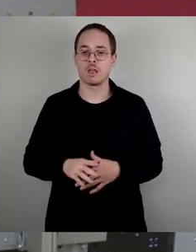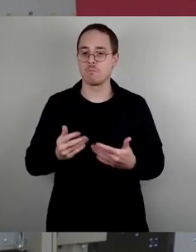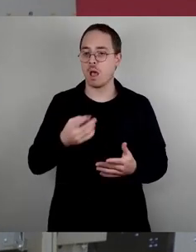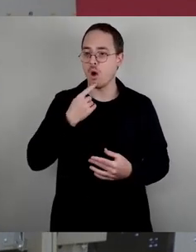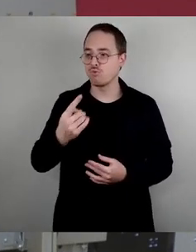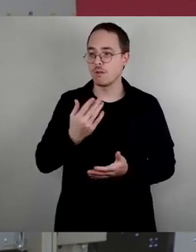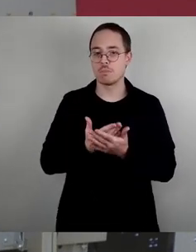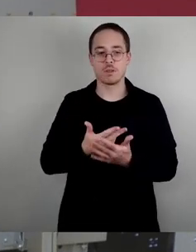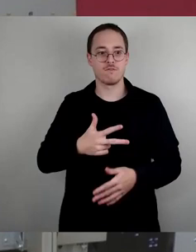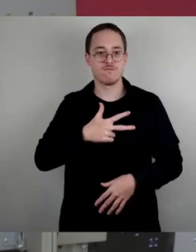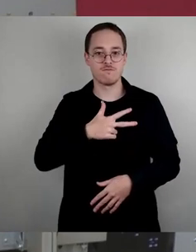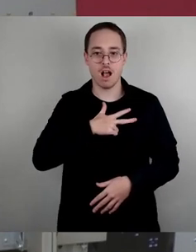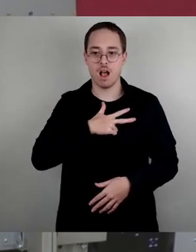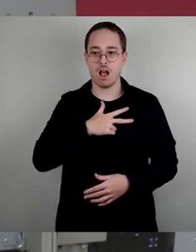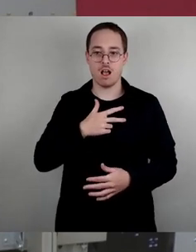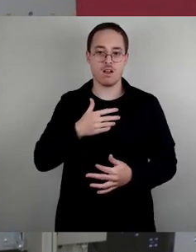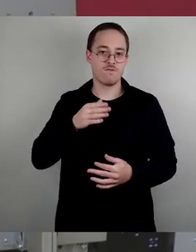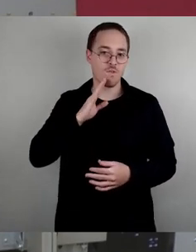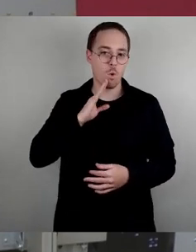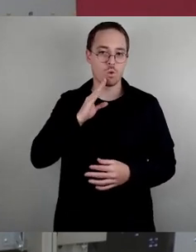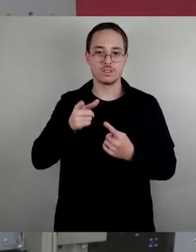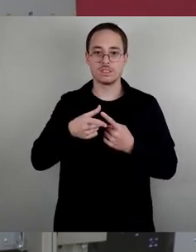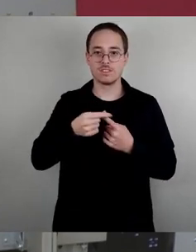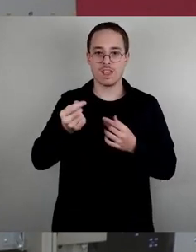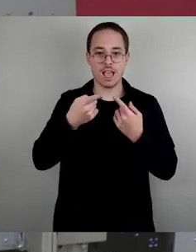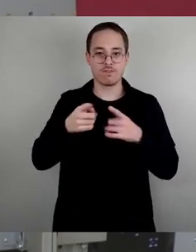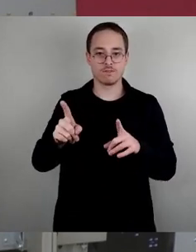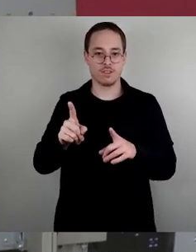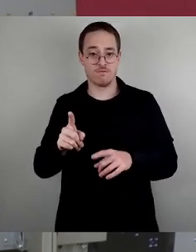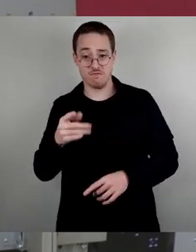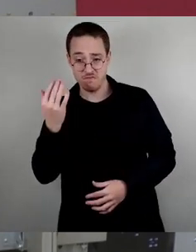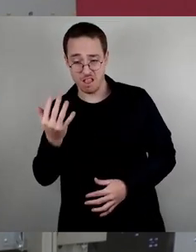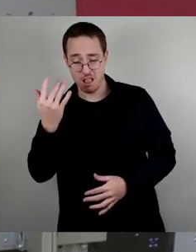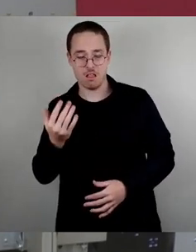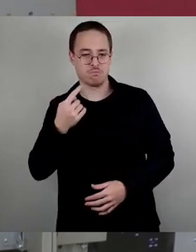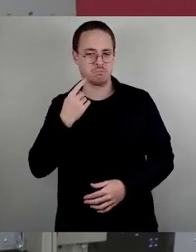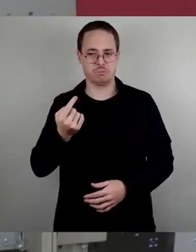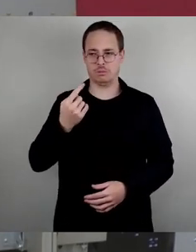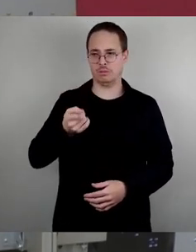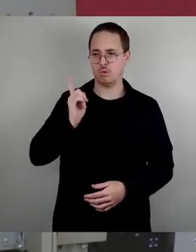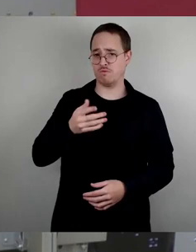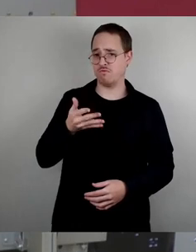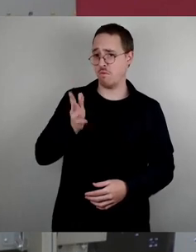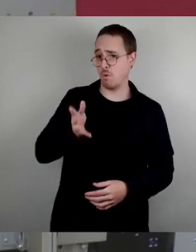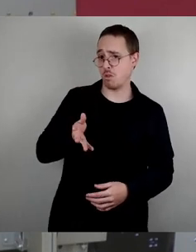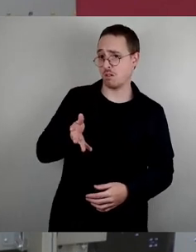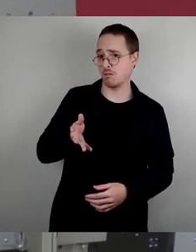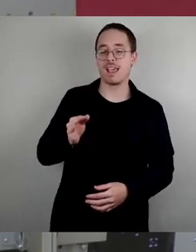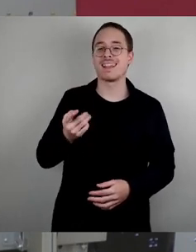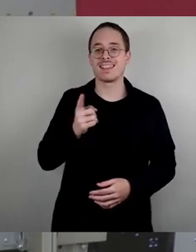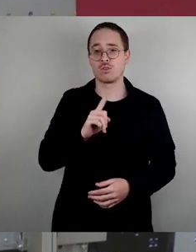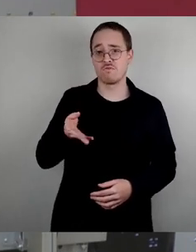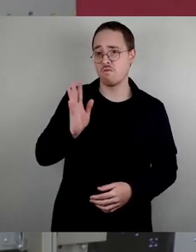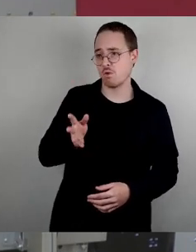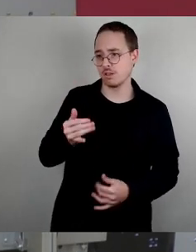Zahl 1.500 noch, Vincent Dresdner hat jetzt aufgestockt, 1.900. Ich will mal sagen, allein in der Dresdner Neustadt, wer die Portale durchforstet, findet dort